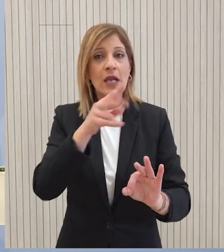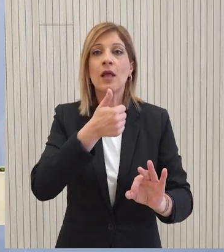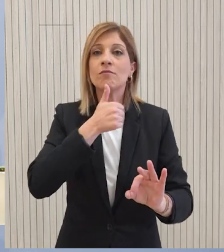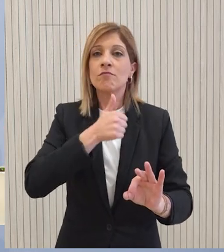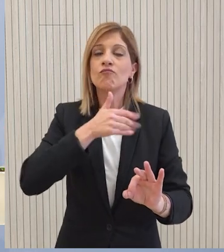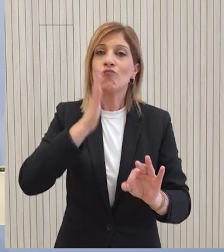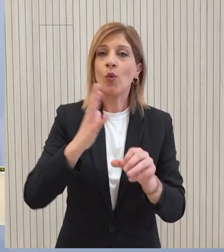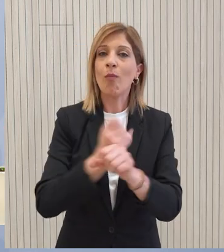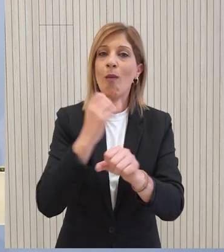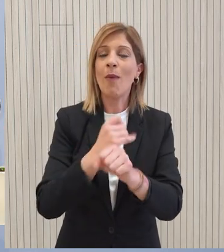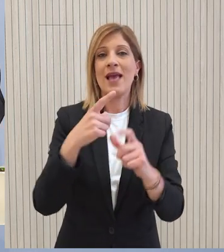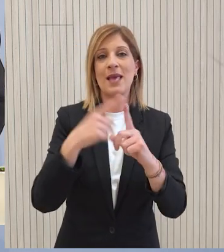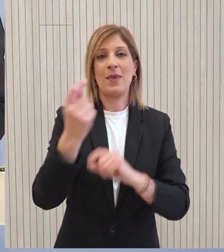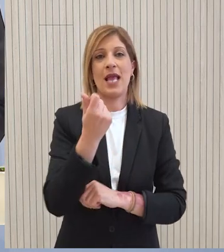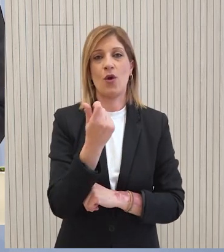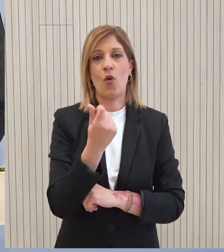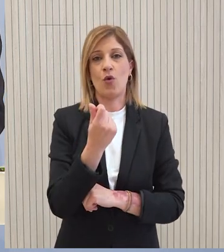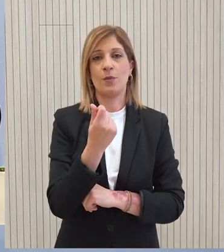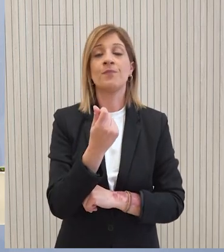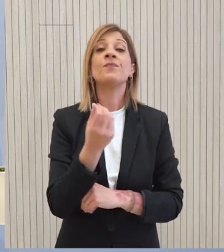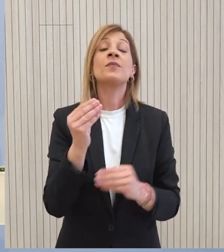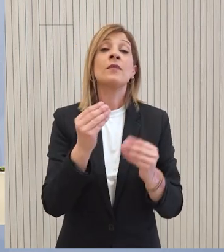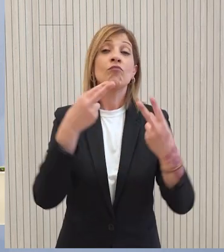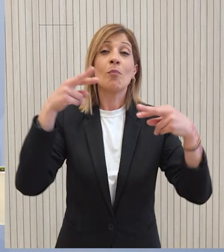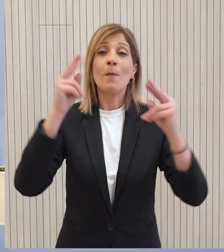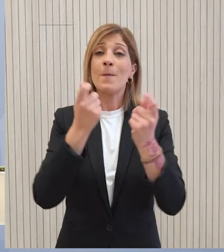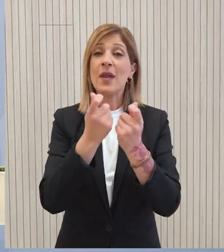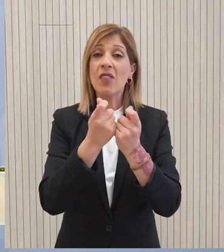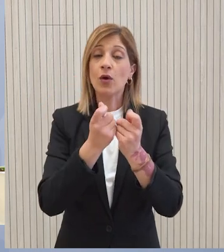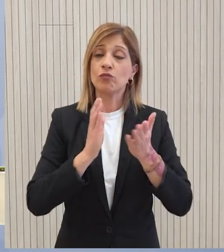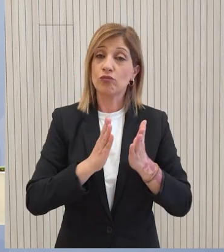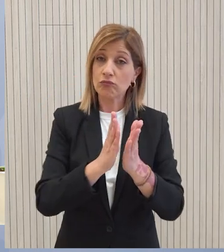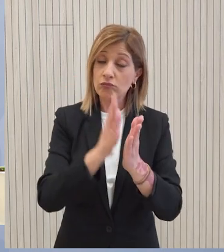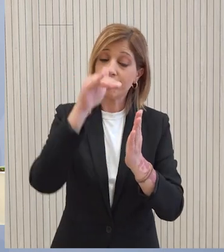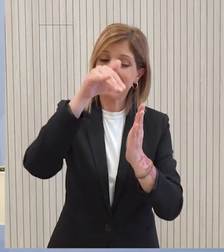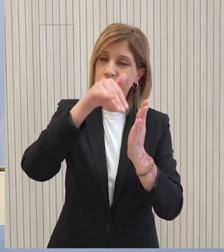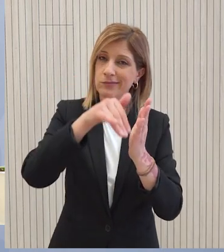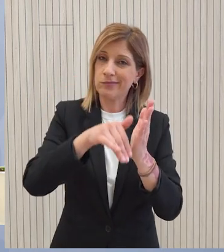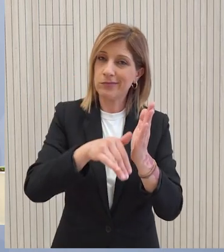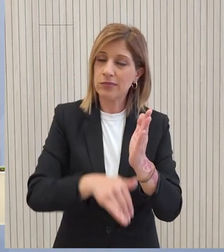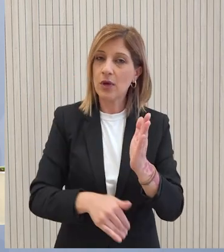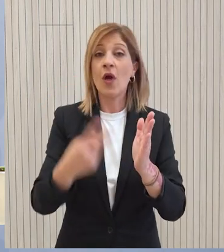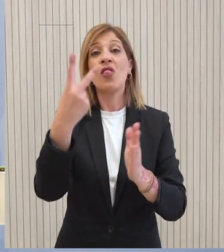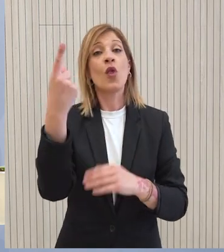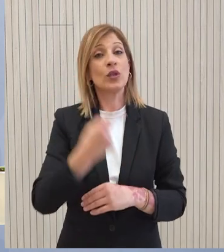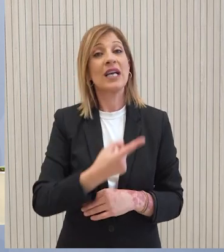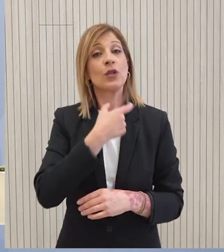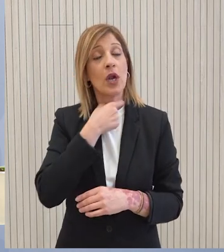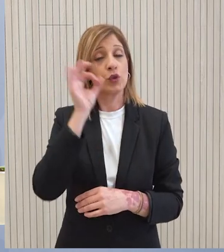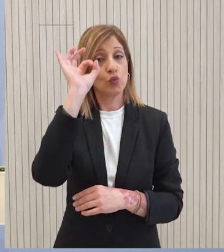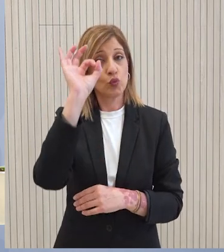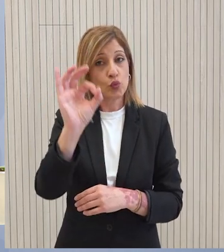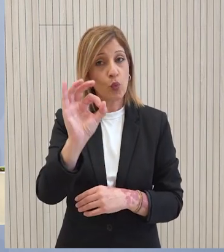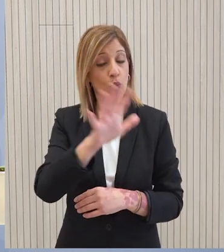ευελιξία της κυπριακής οικονομίας. Ο πληθωρισμός αναμένεται να συνεχίσει την πτωτική του πορεία προς τον στόχο του 2% σε ένα